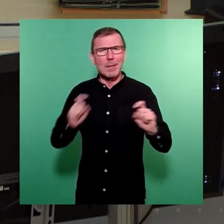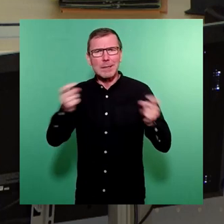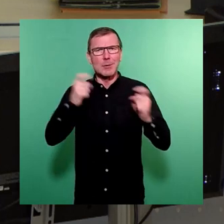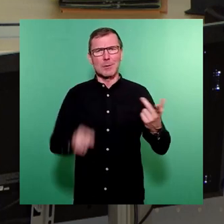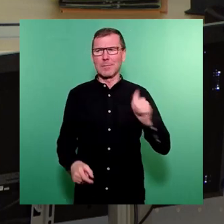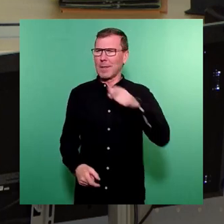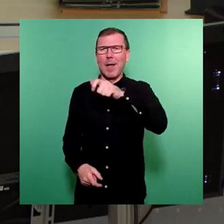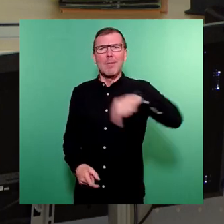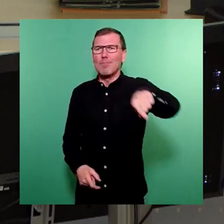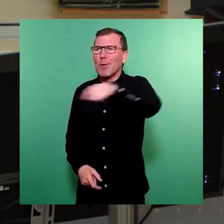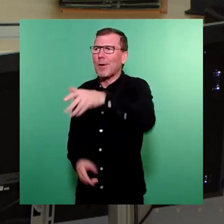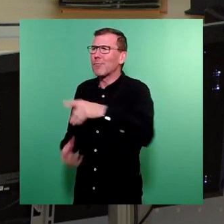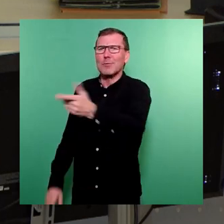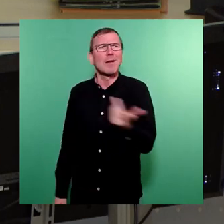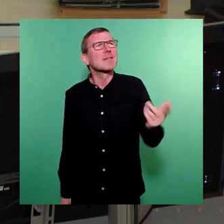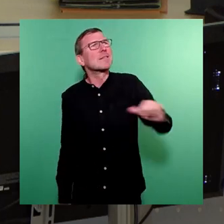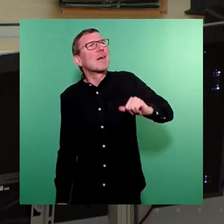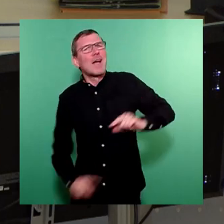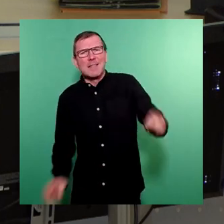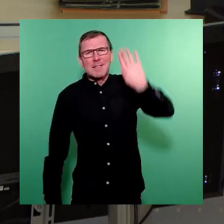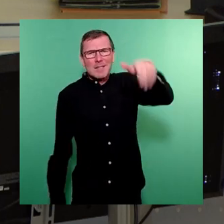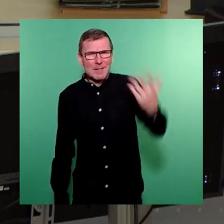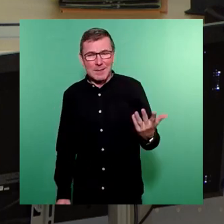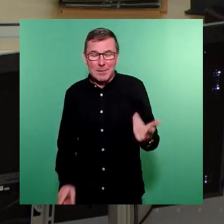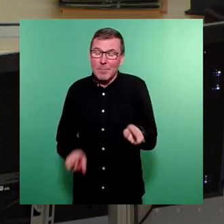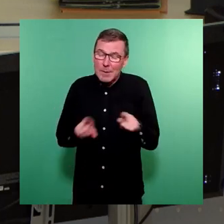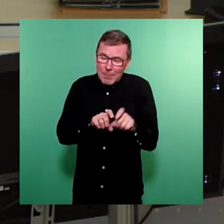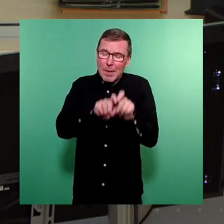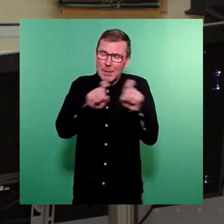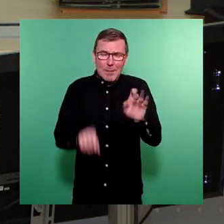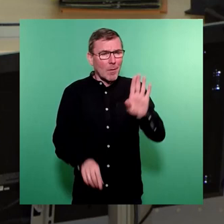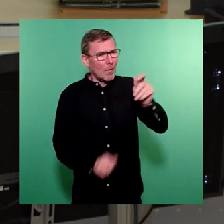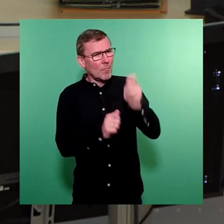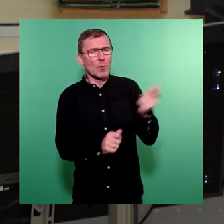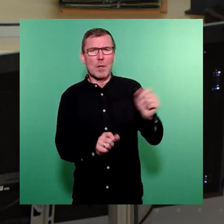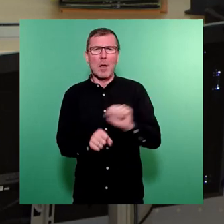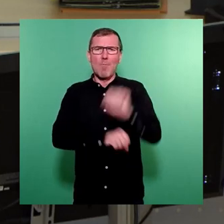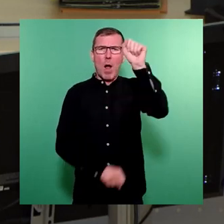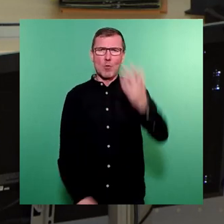auf der Straße nicht interessieren. Und genauso ist es nach unserer Ansicht mit dem von Ihnen vorgeschlagenen Moratorium.